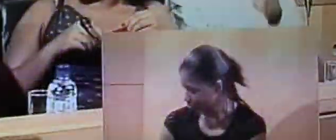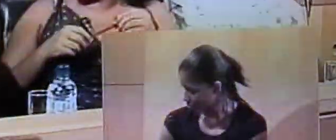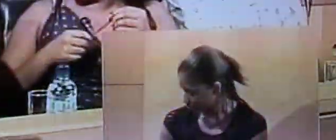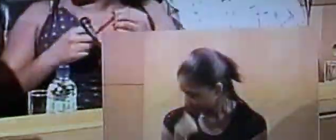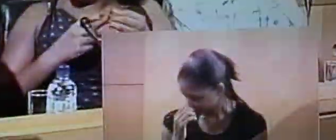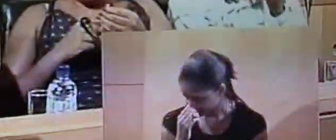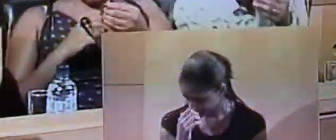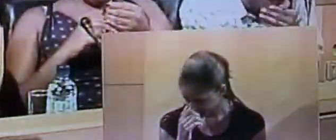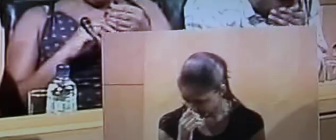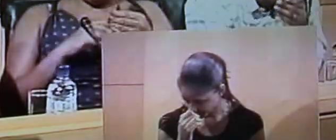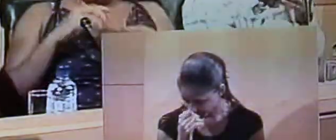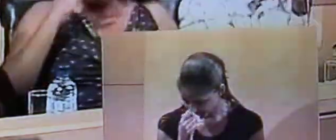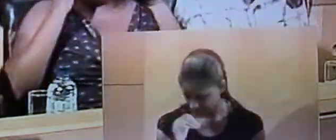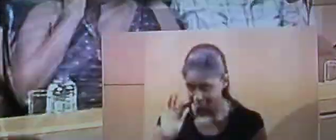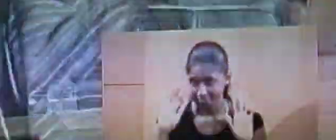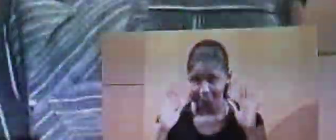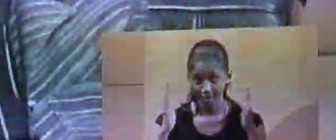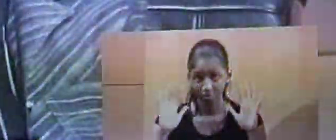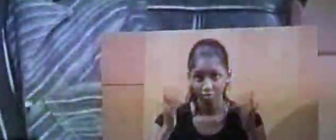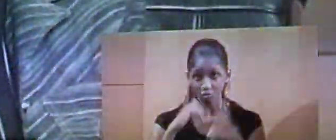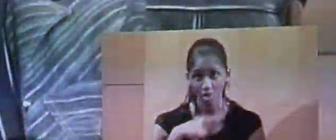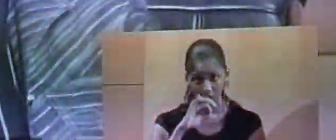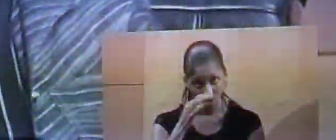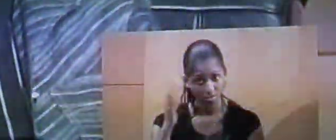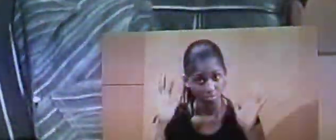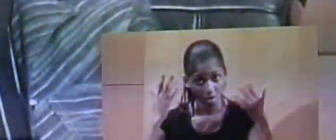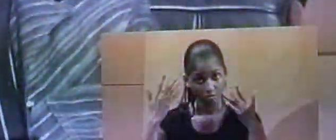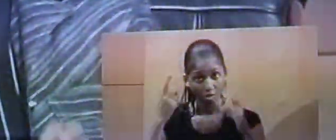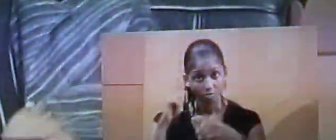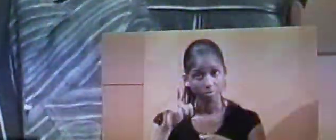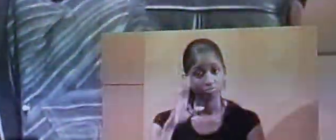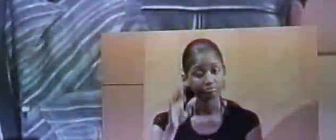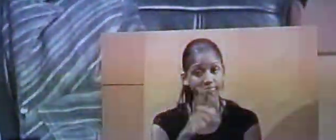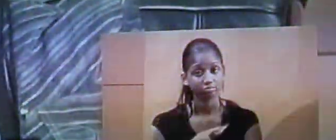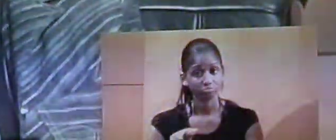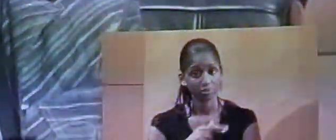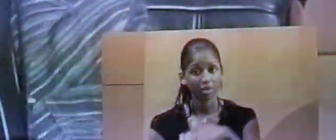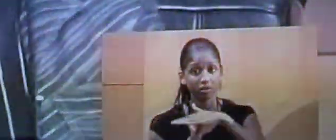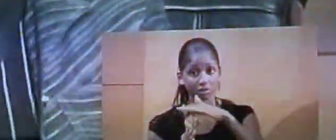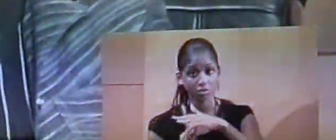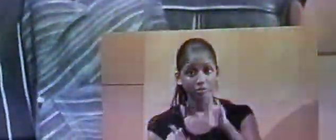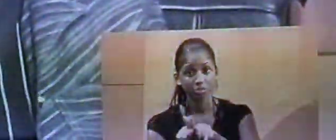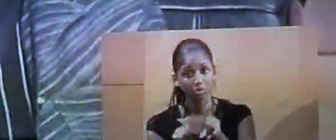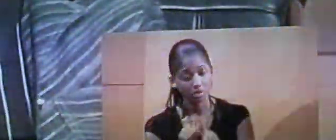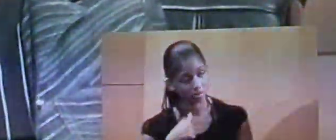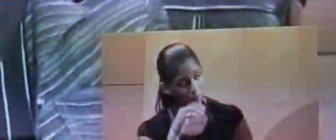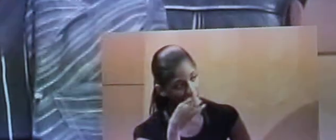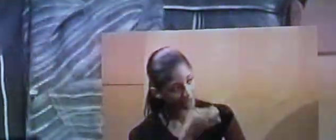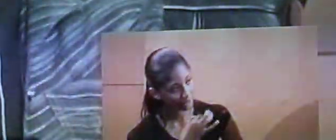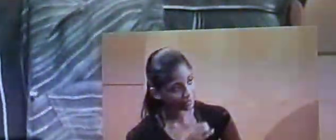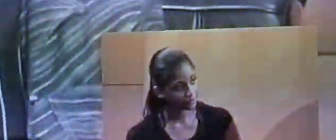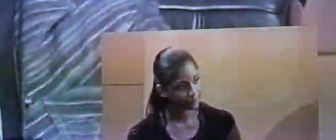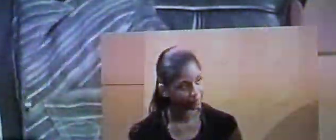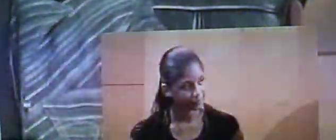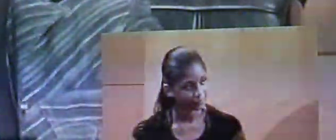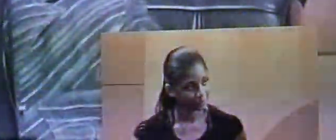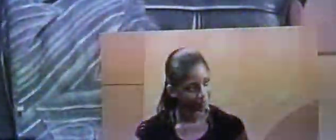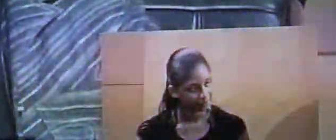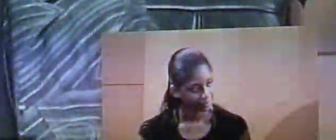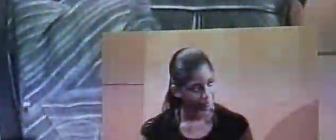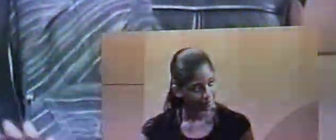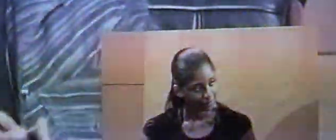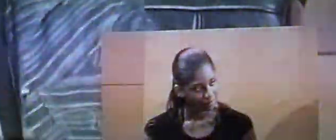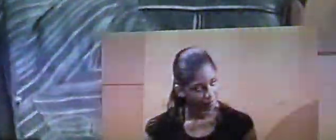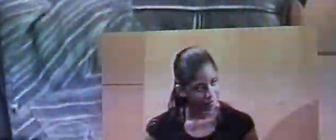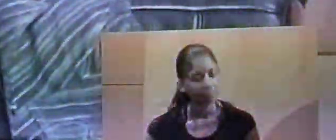régionale des comptes. Bravo. Bravo à elle. Et j'en finis en disant que finalement, finalement,